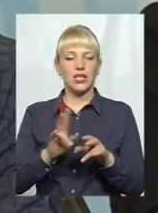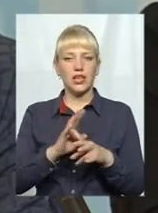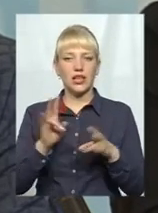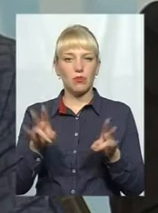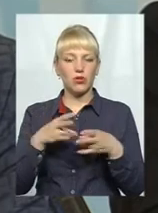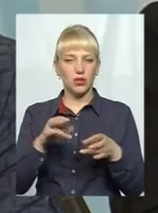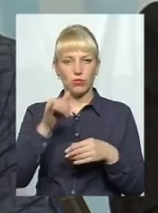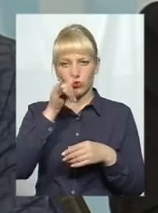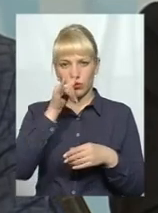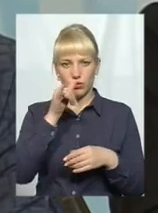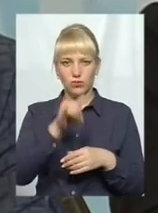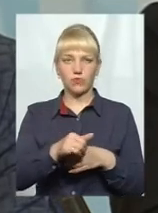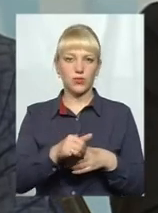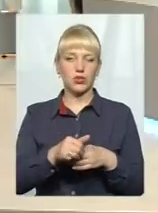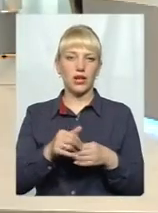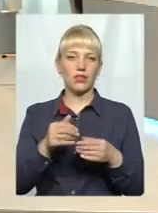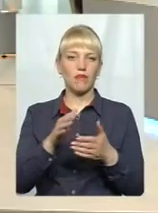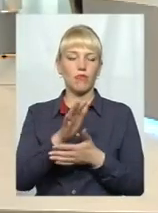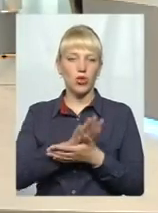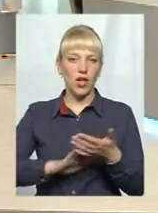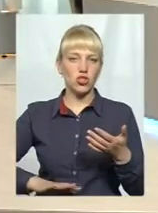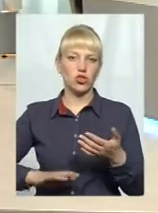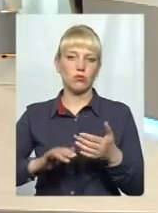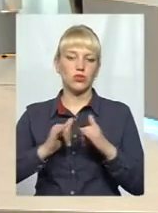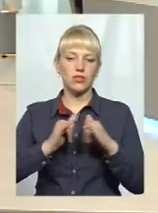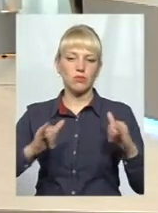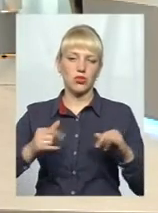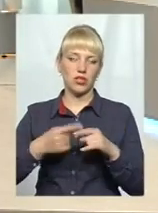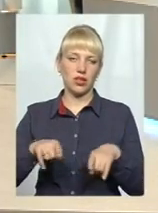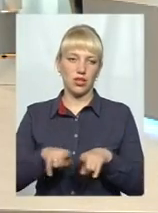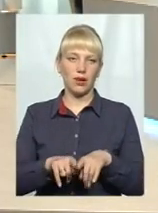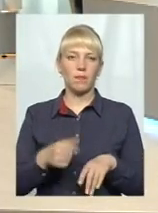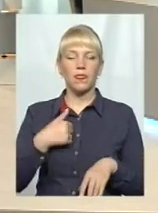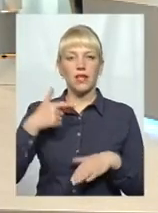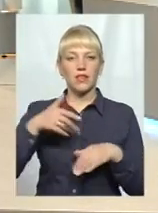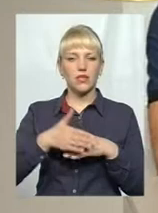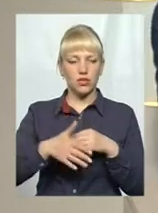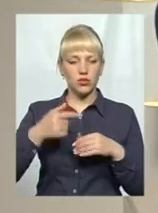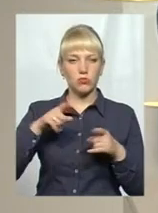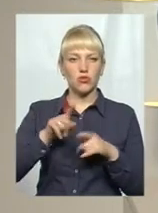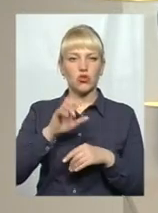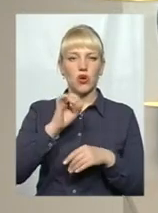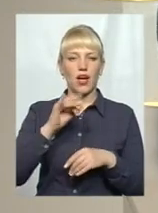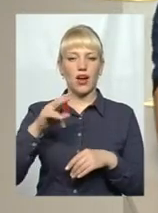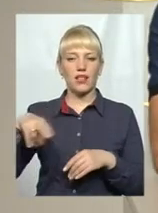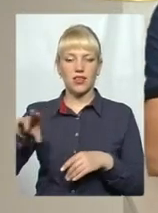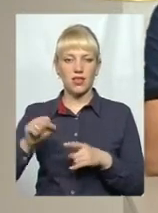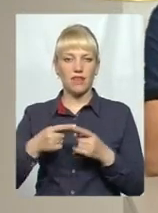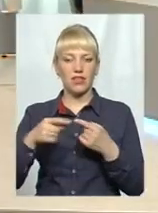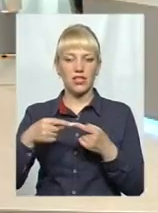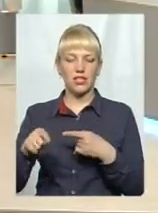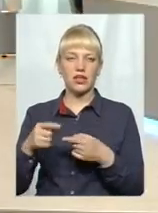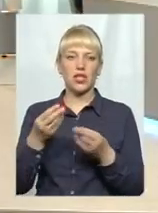подальшому більше таких збільшень. Але, я так розумію, розмір оренди, він вирізняється, коли в тебе тимчасову споруду? оцінки, в